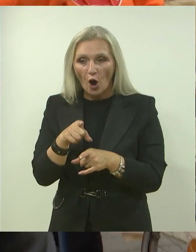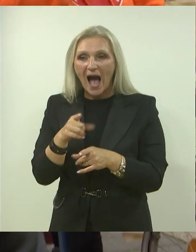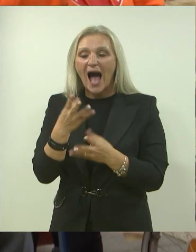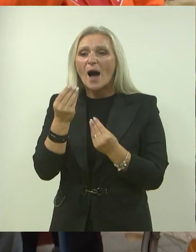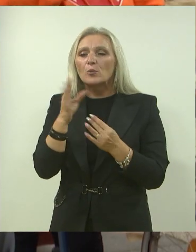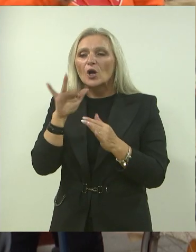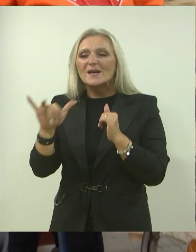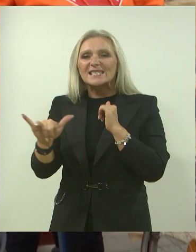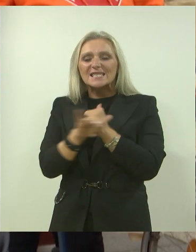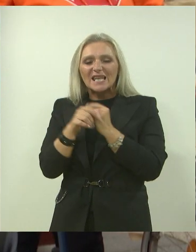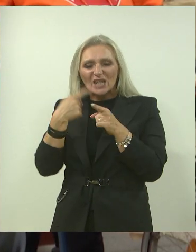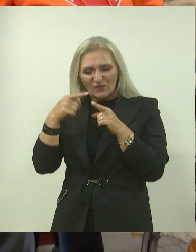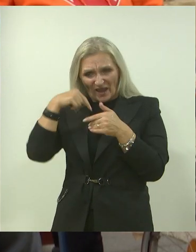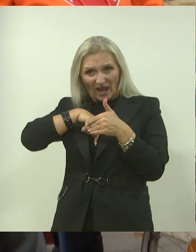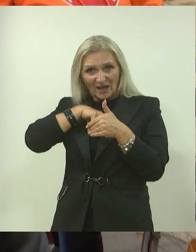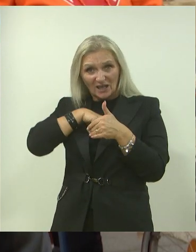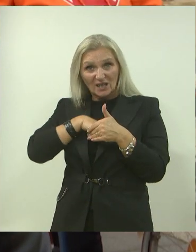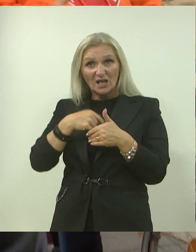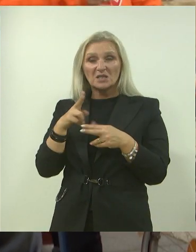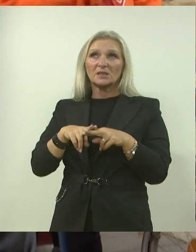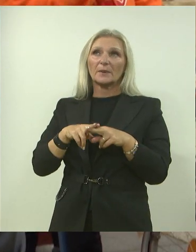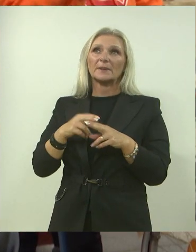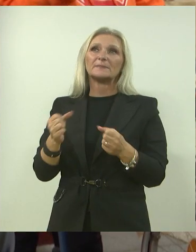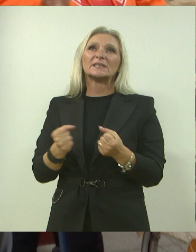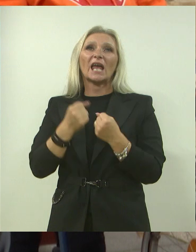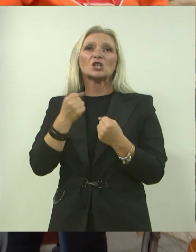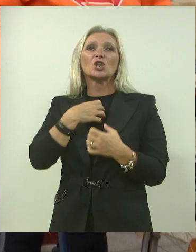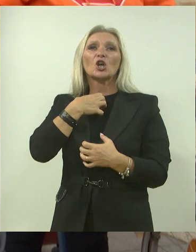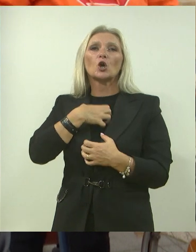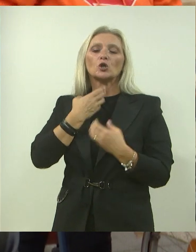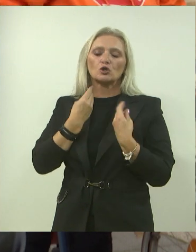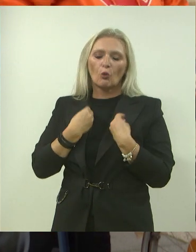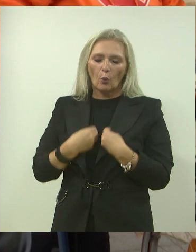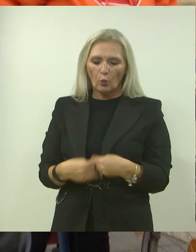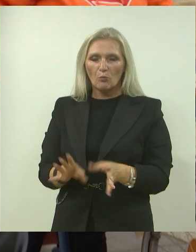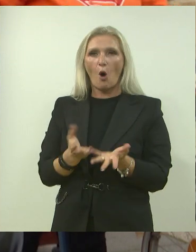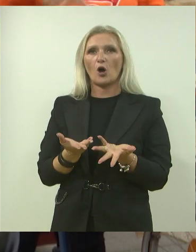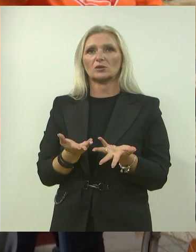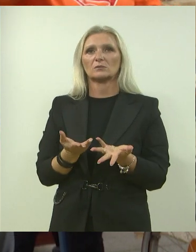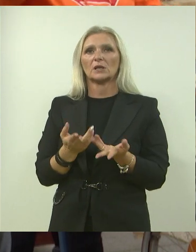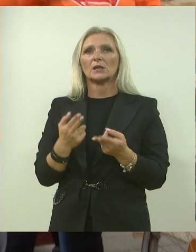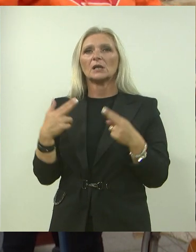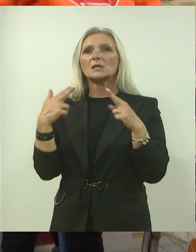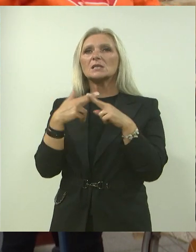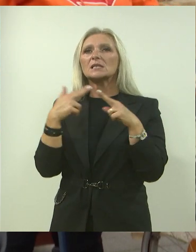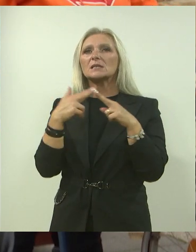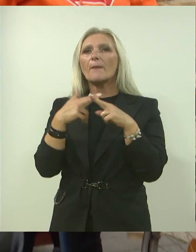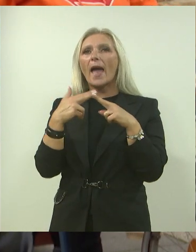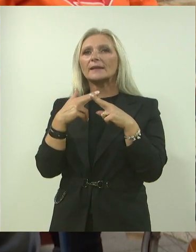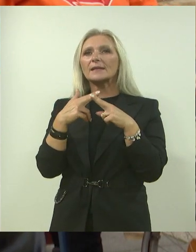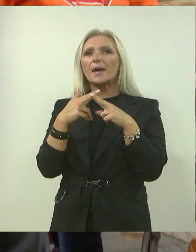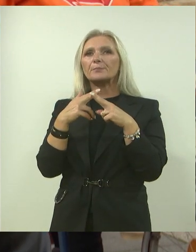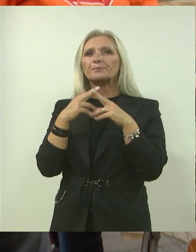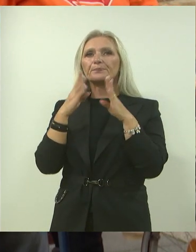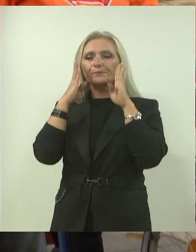tih nevidljivi simptoma od jednog teškog i kroničnog umora, smetnje na području